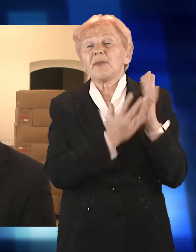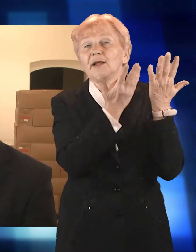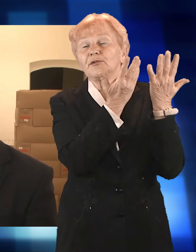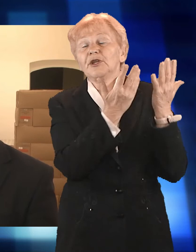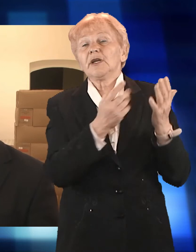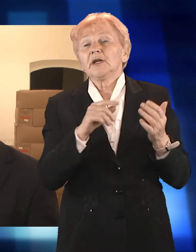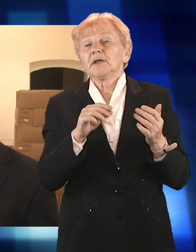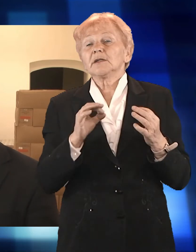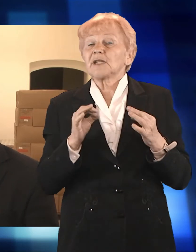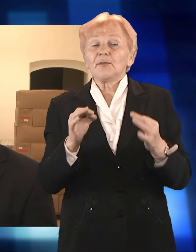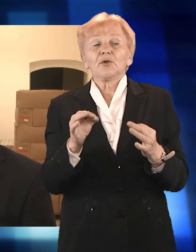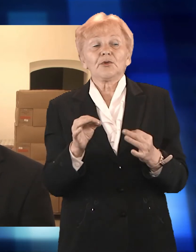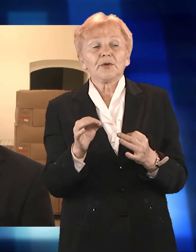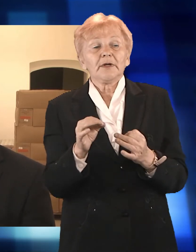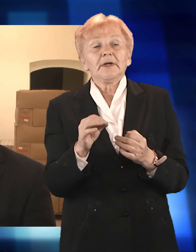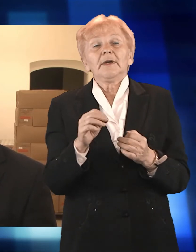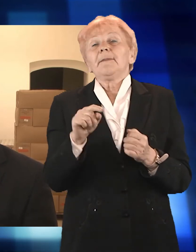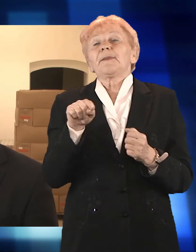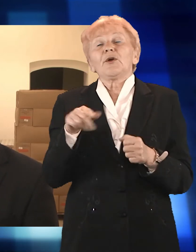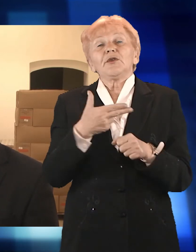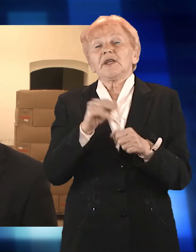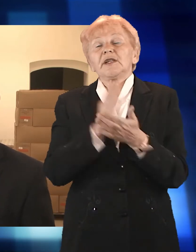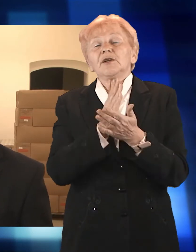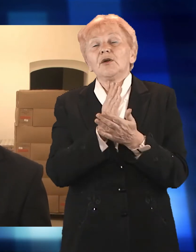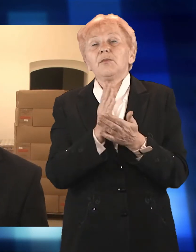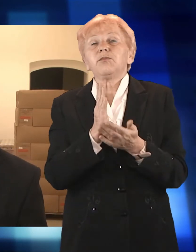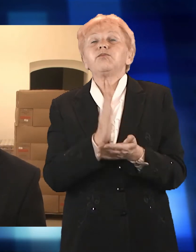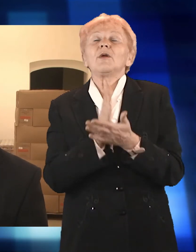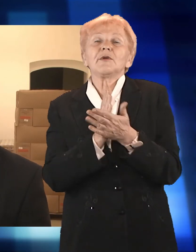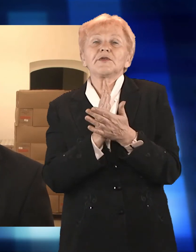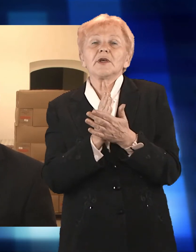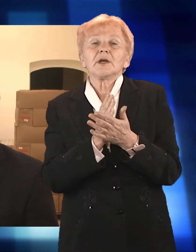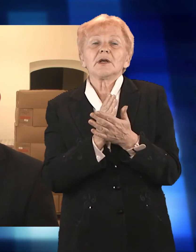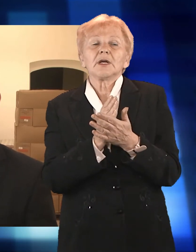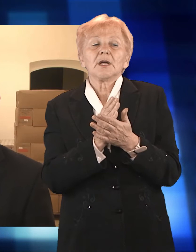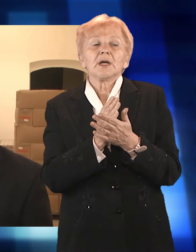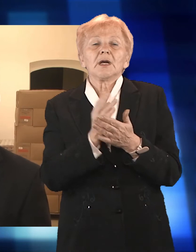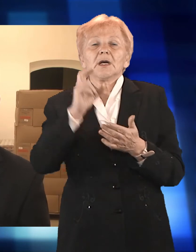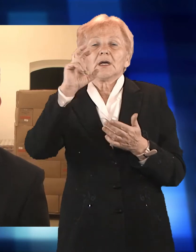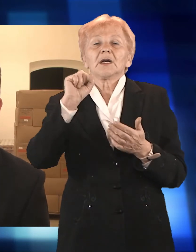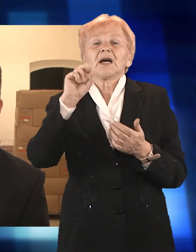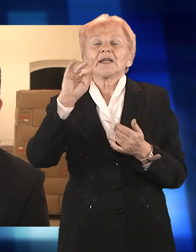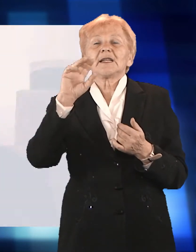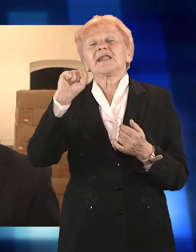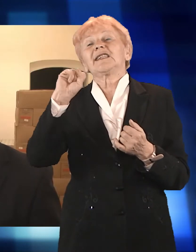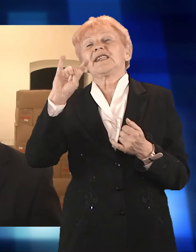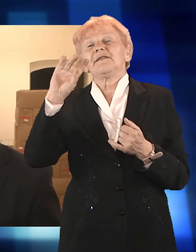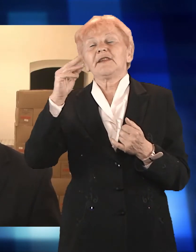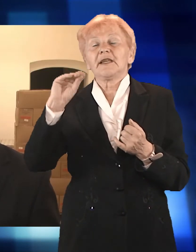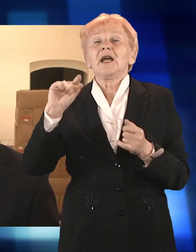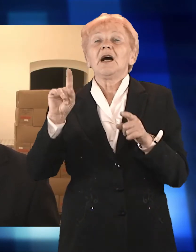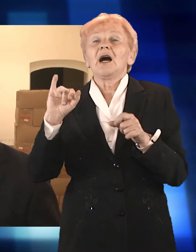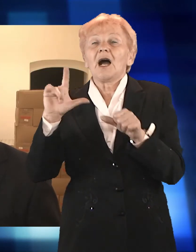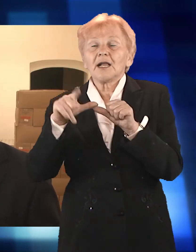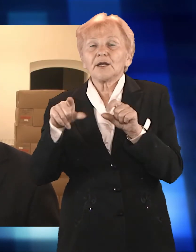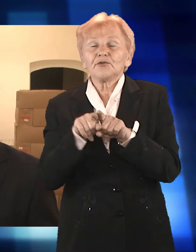nasza działalność ma być nie tylko skupiona na pomocy charytatywnej, ale również na działalności artystycznej. Chciałbym bardzo